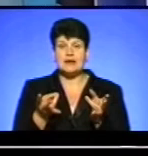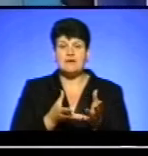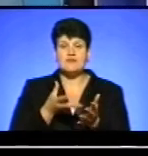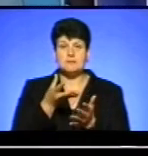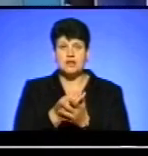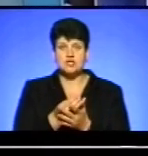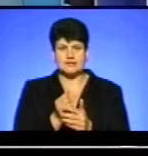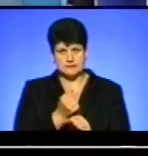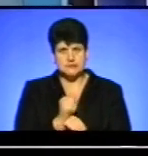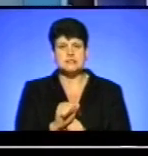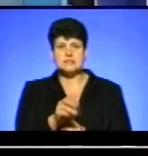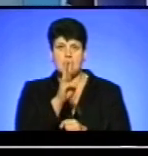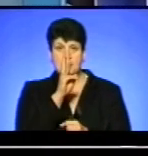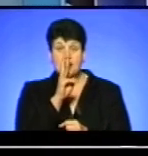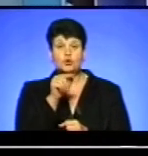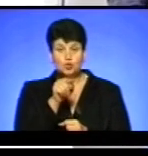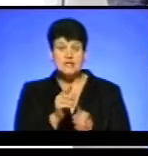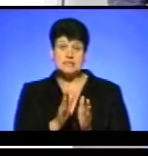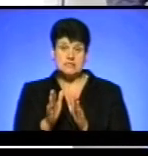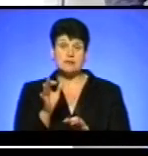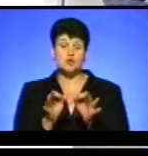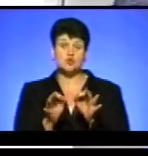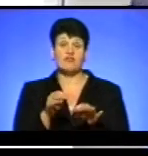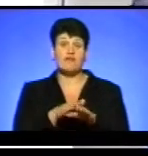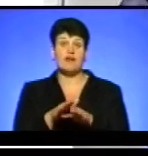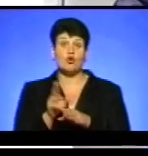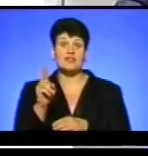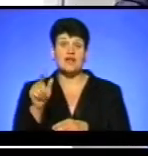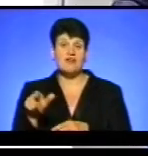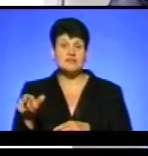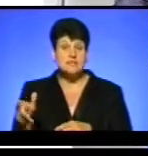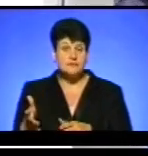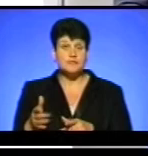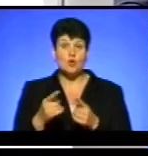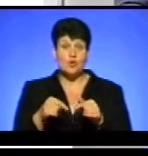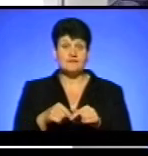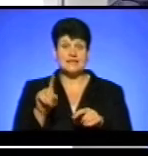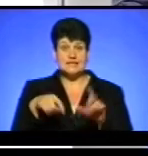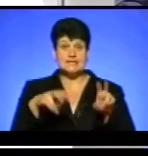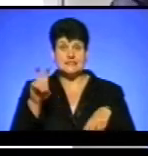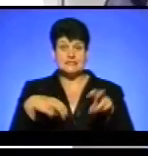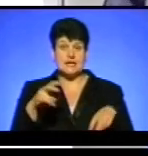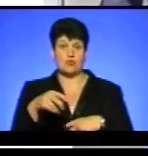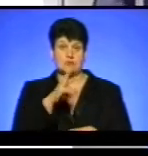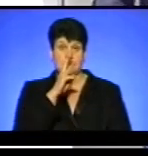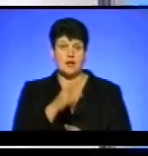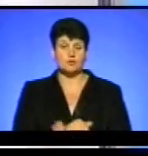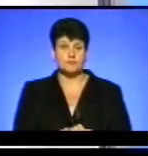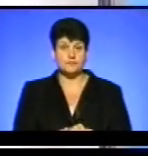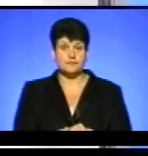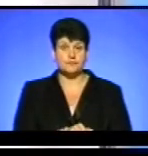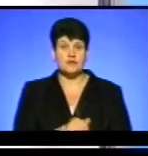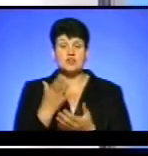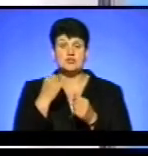примусову заробітну плату, тоді вже система судовиконавців, органи відповідні, тому вони стягують цю заробітну плату. Ще